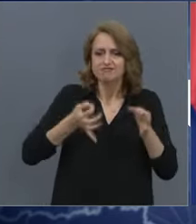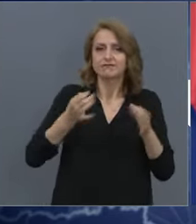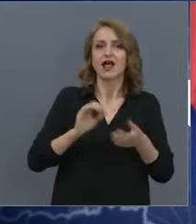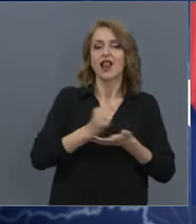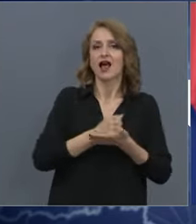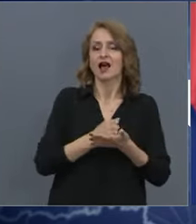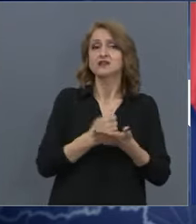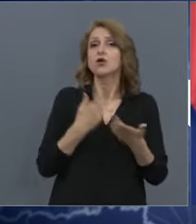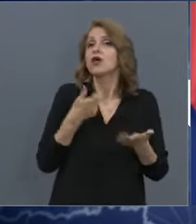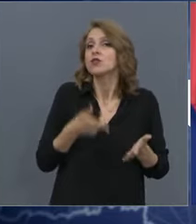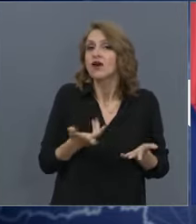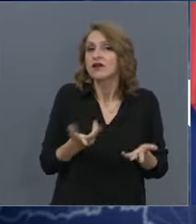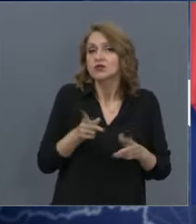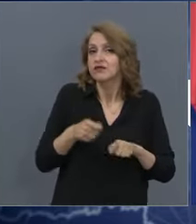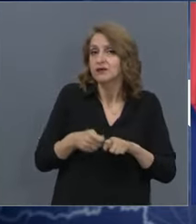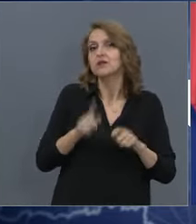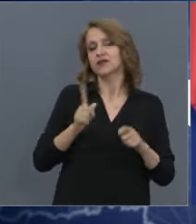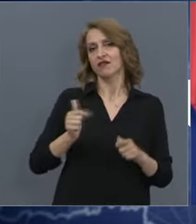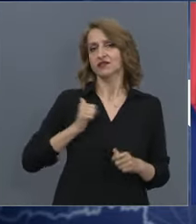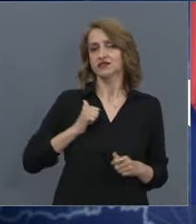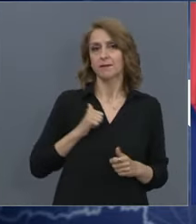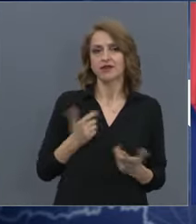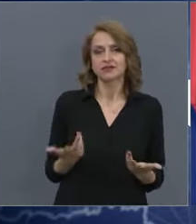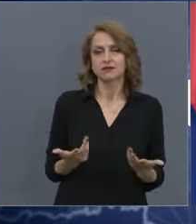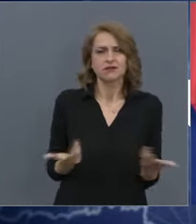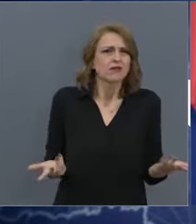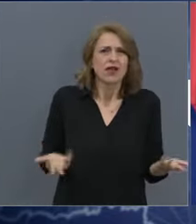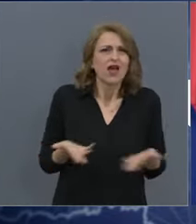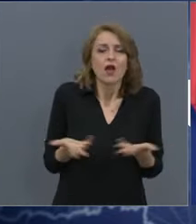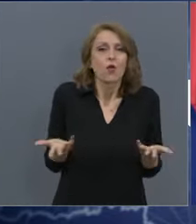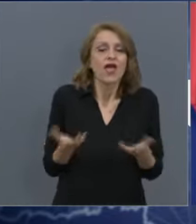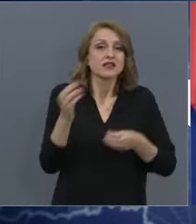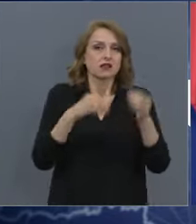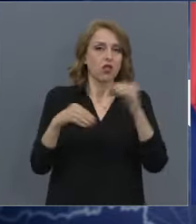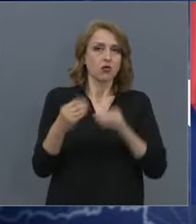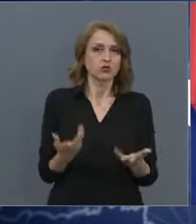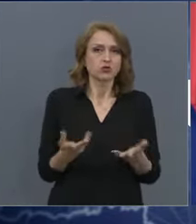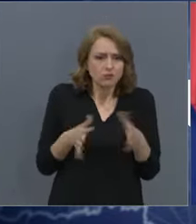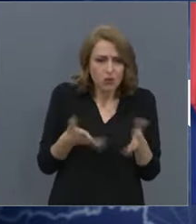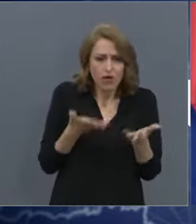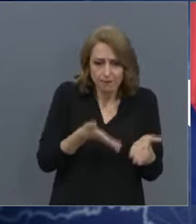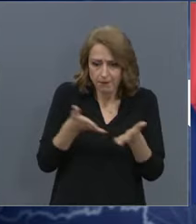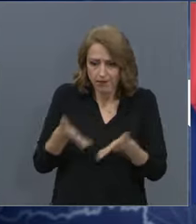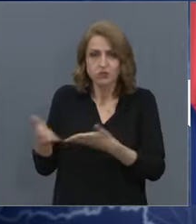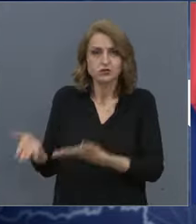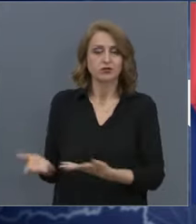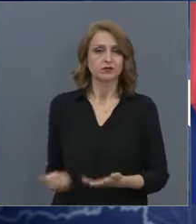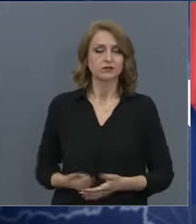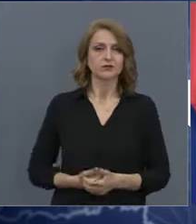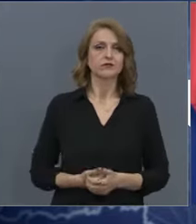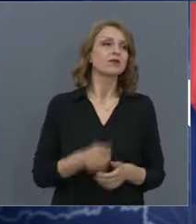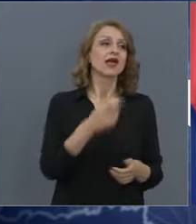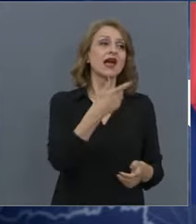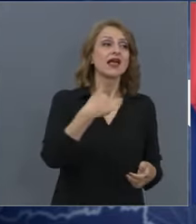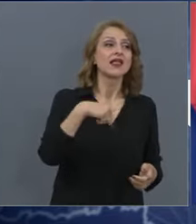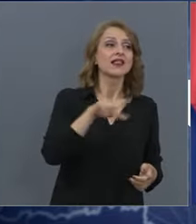И да се пазим. Кое от тези неща е сложно? Кое е сложно? Не става въпрос за сложно, а за